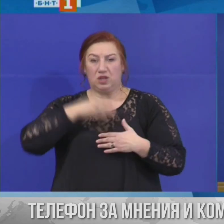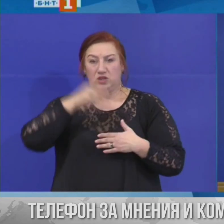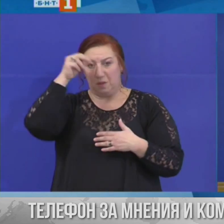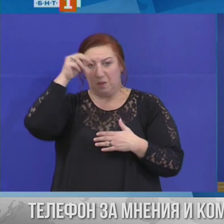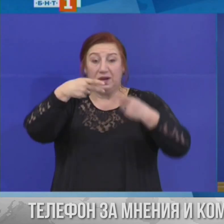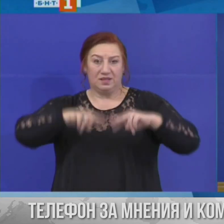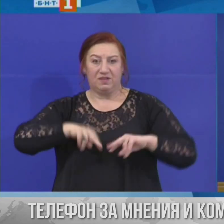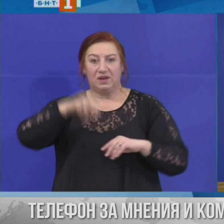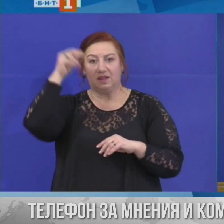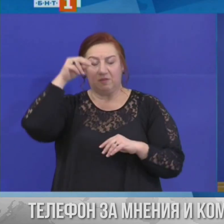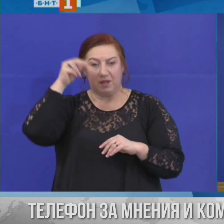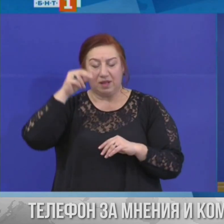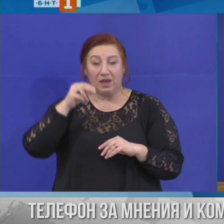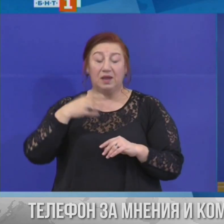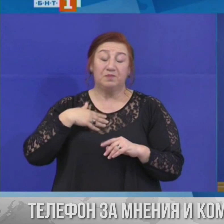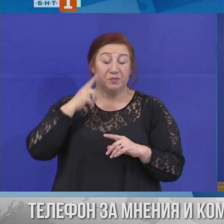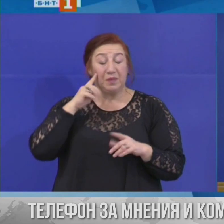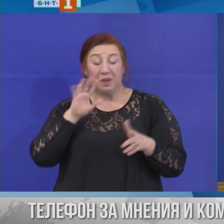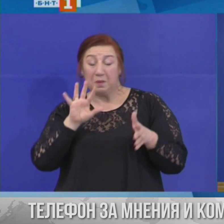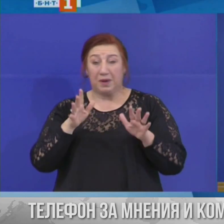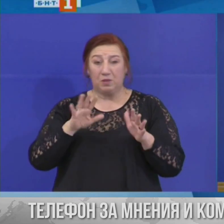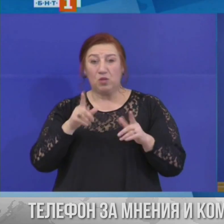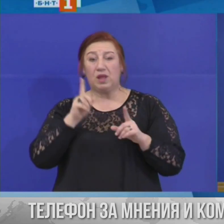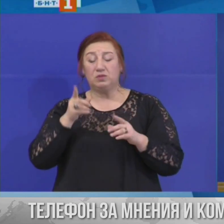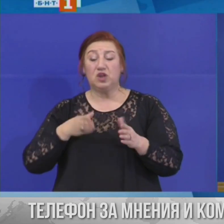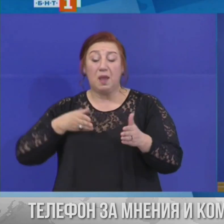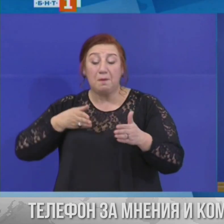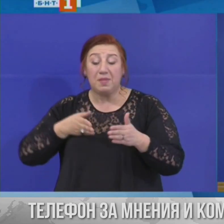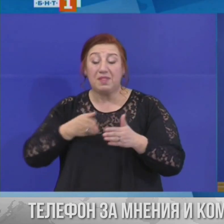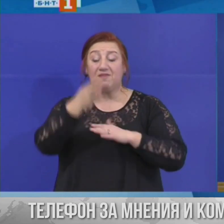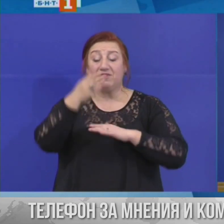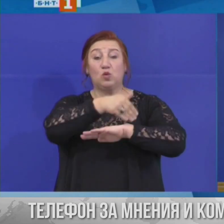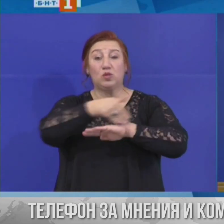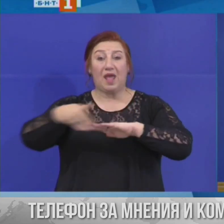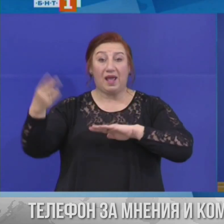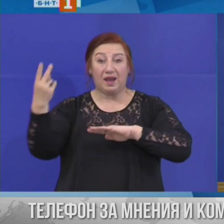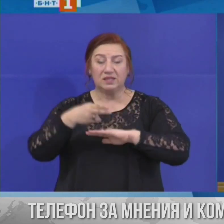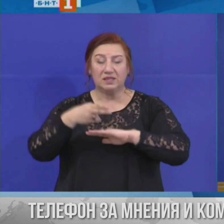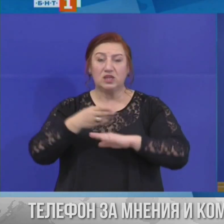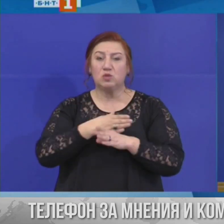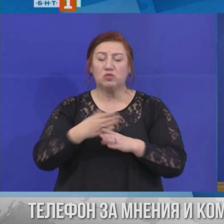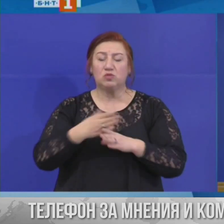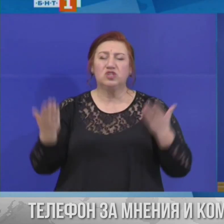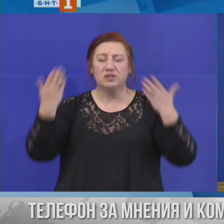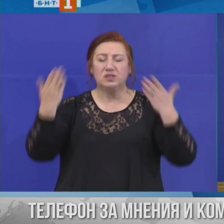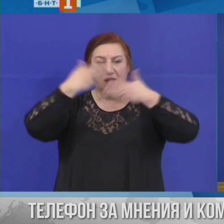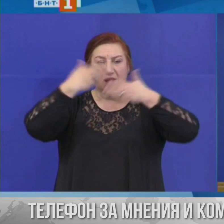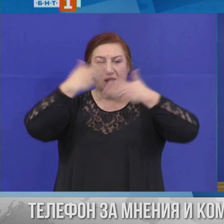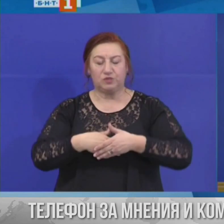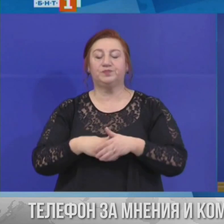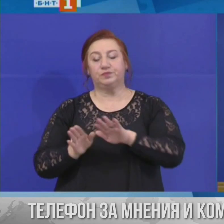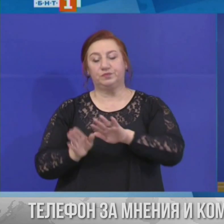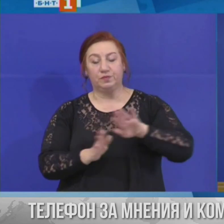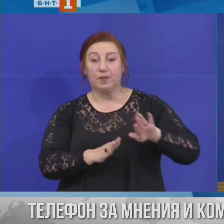дълга, предполагам, че преминаването ще продължи цяла нощ. По отношение на наши съграждани, които